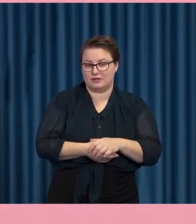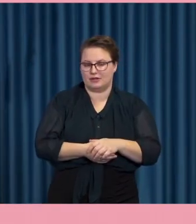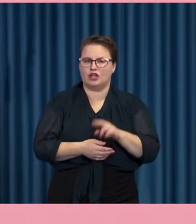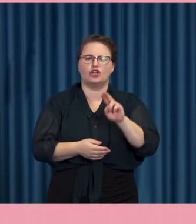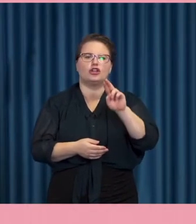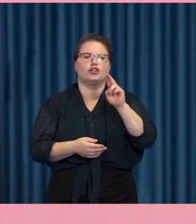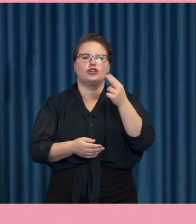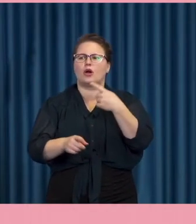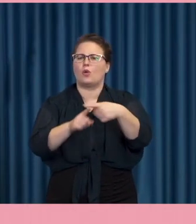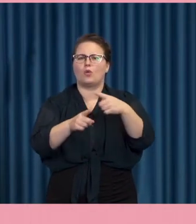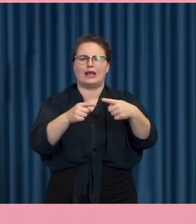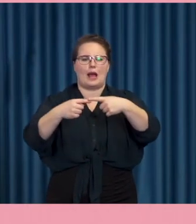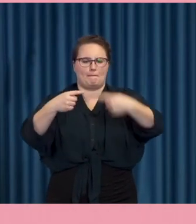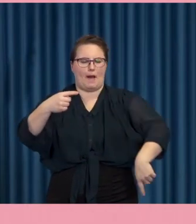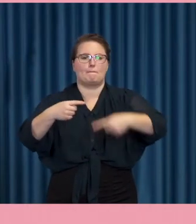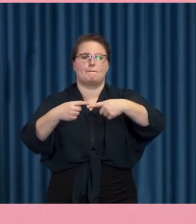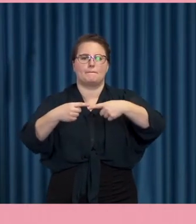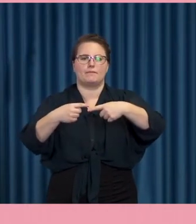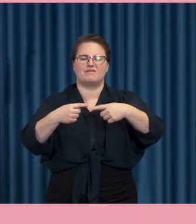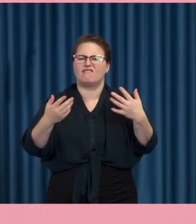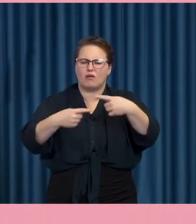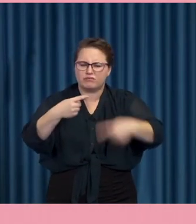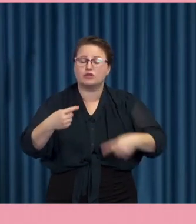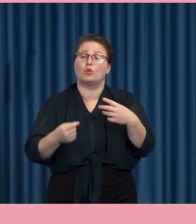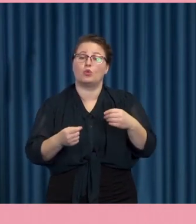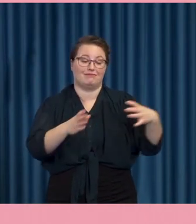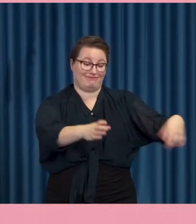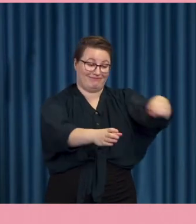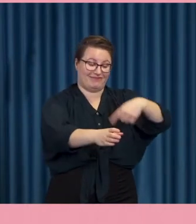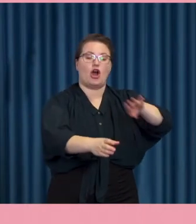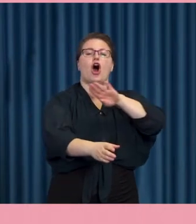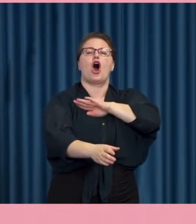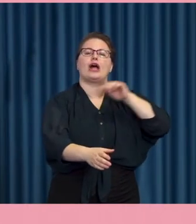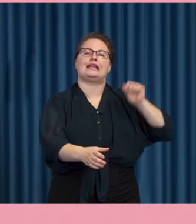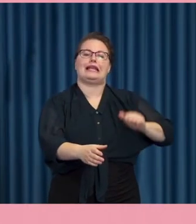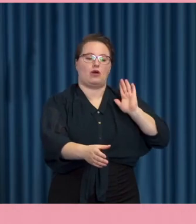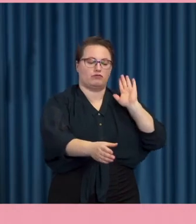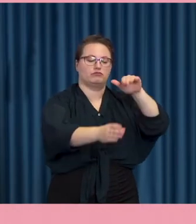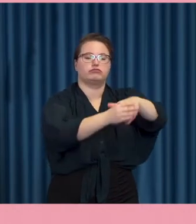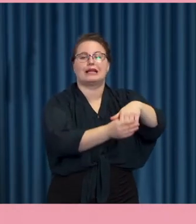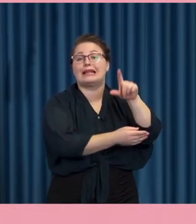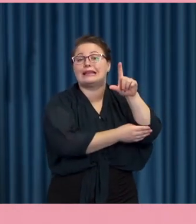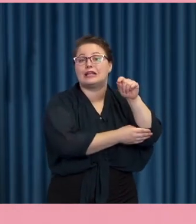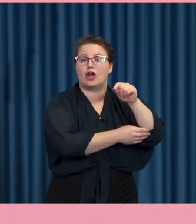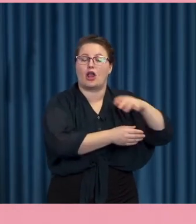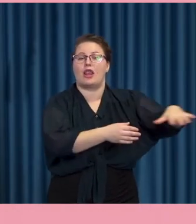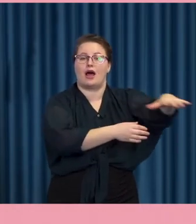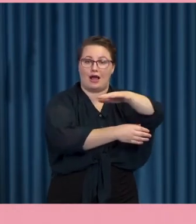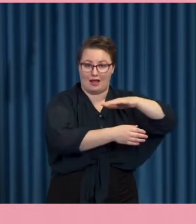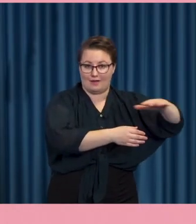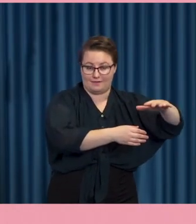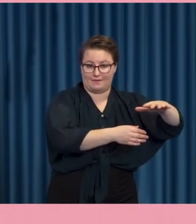klyftor. Klyftor mellan de som har tillgång till digitala arenor och